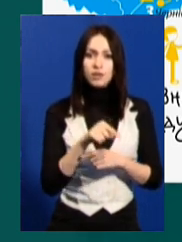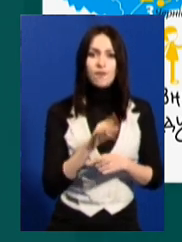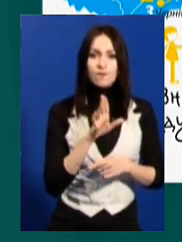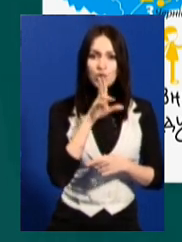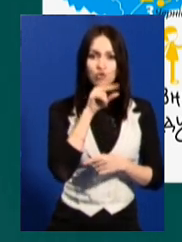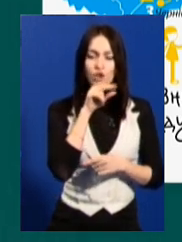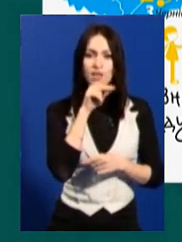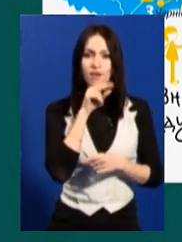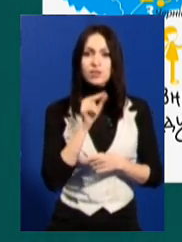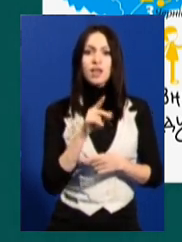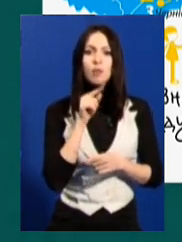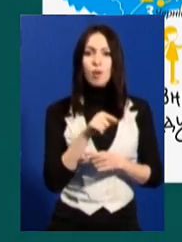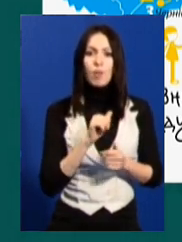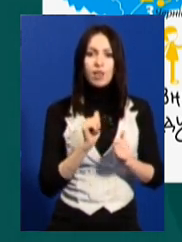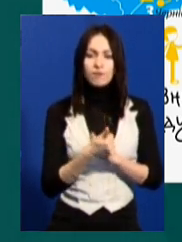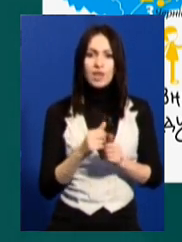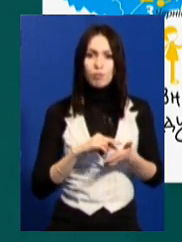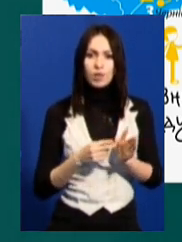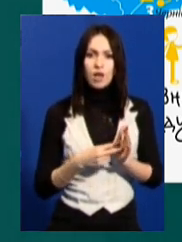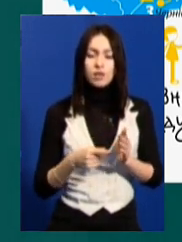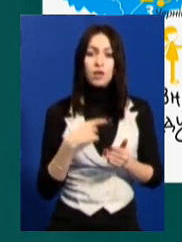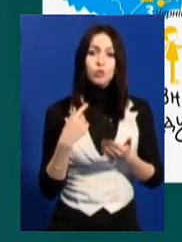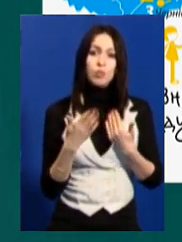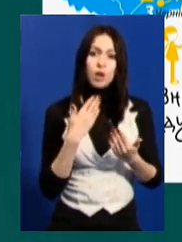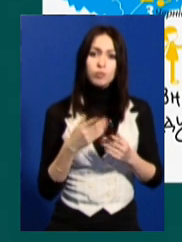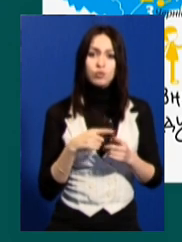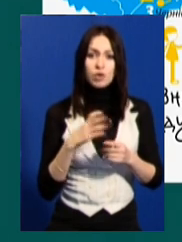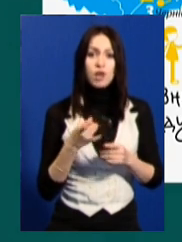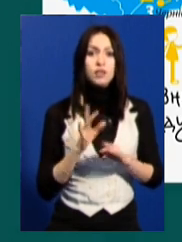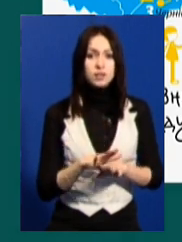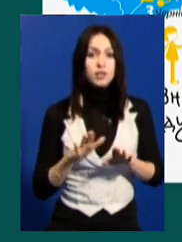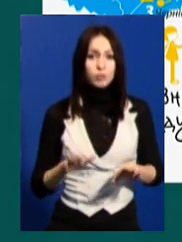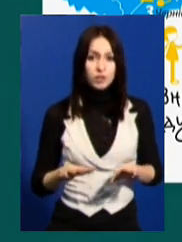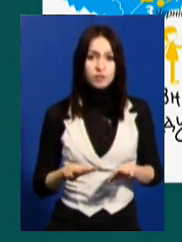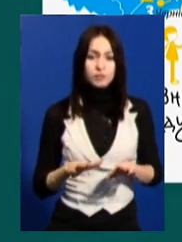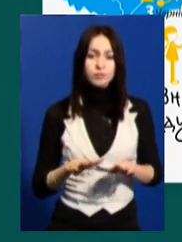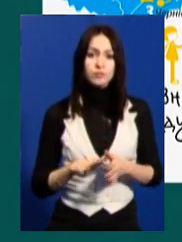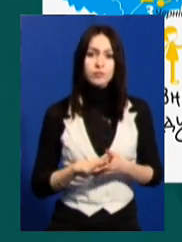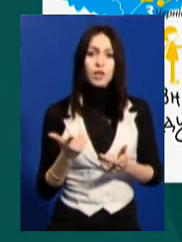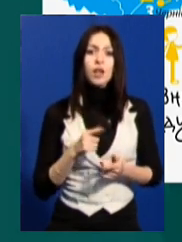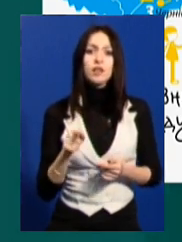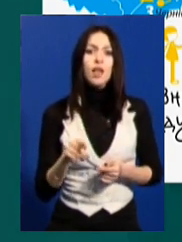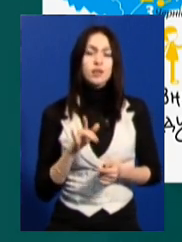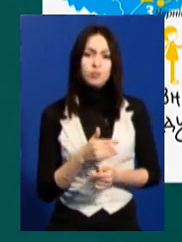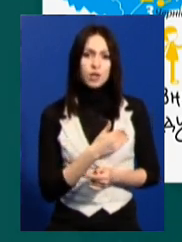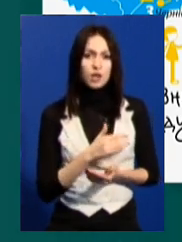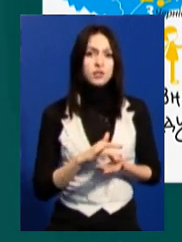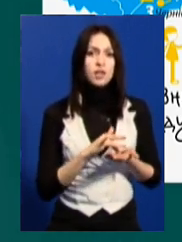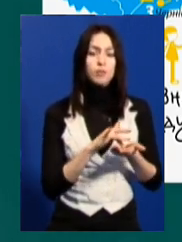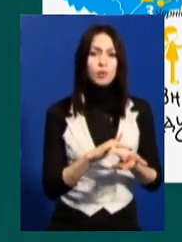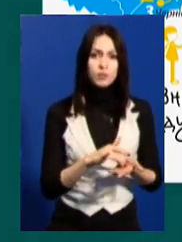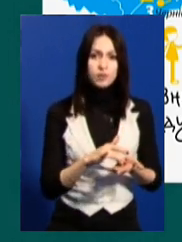планом? Ми спілкувалися в процесі з дітьми, де вони хотіли бути.